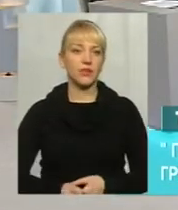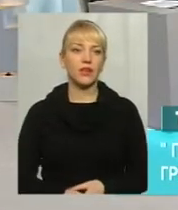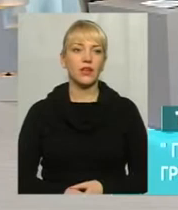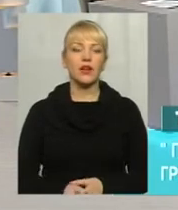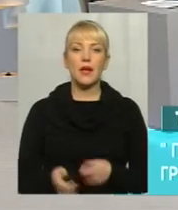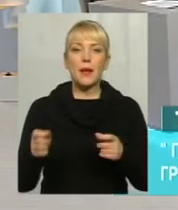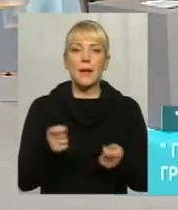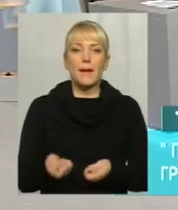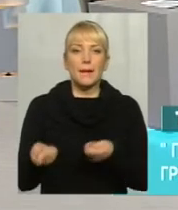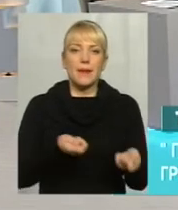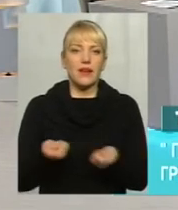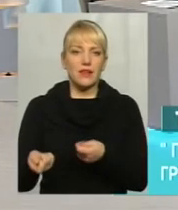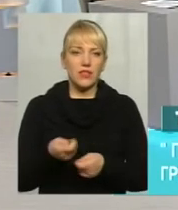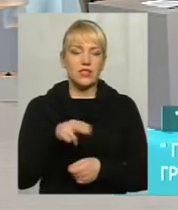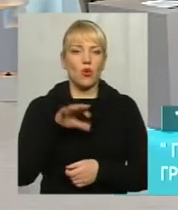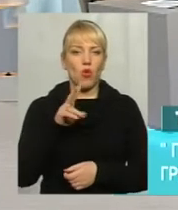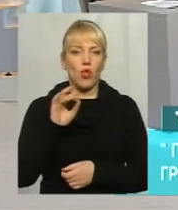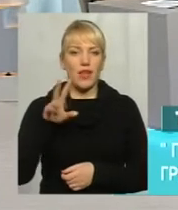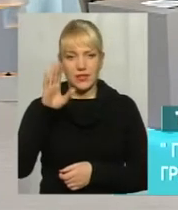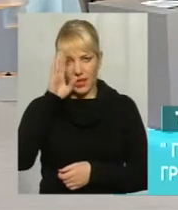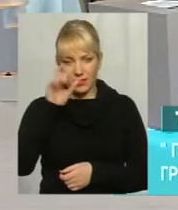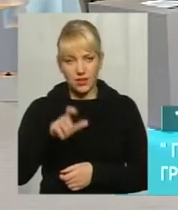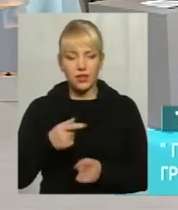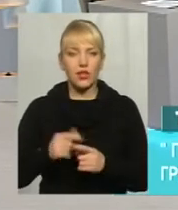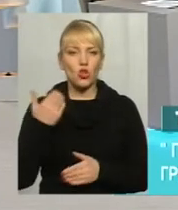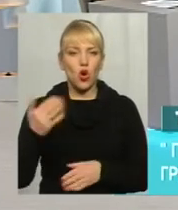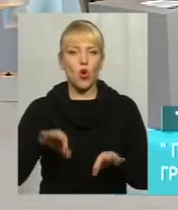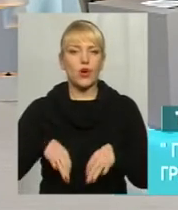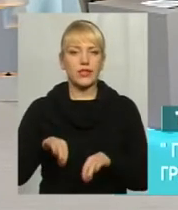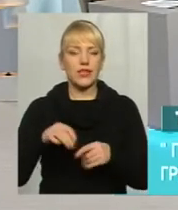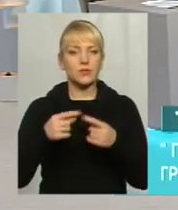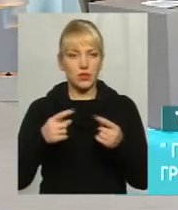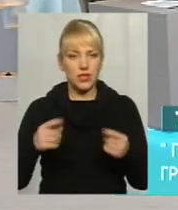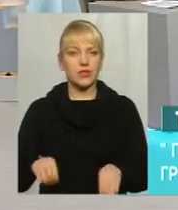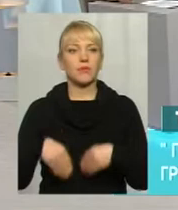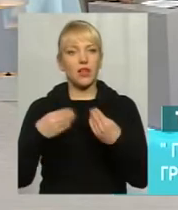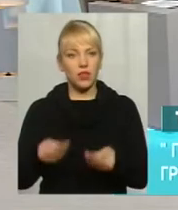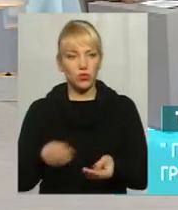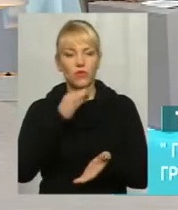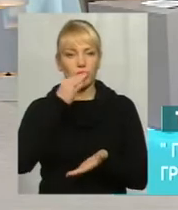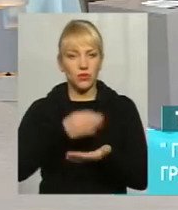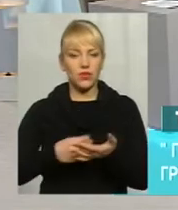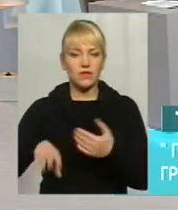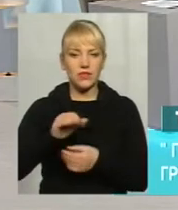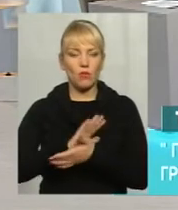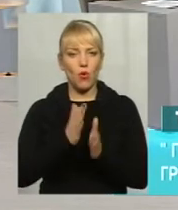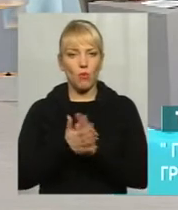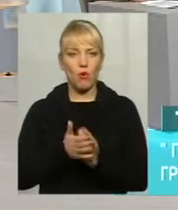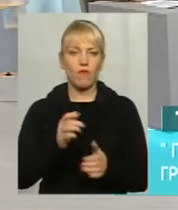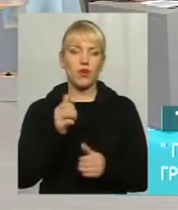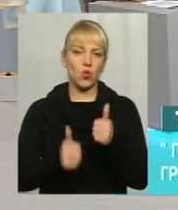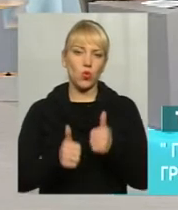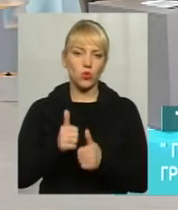Перевізник пан Олександр Мішин, його транспортні засоби надають, відповідають всім умовам конкурсу, надають